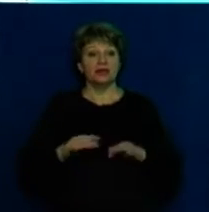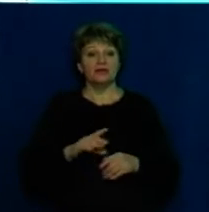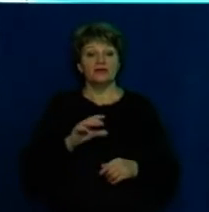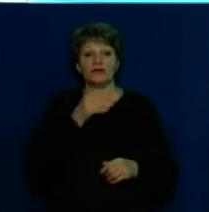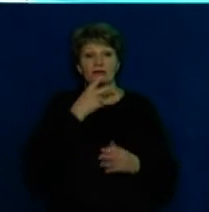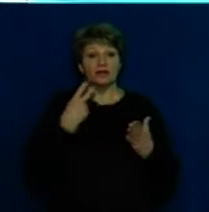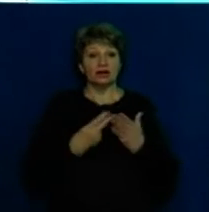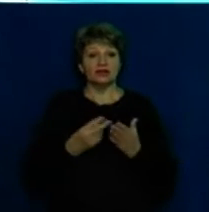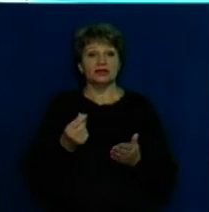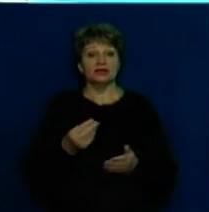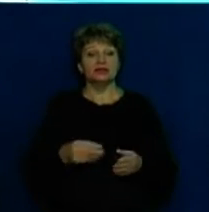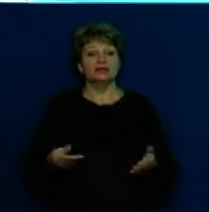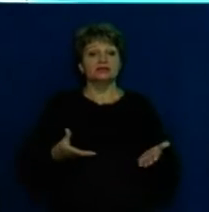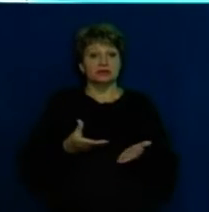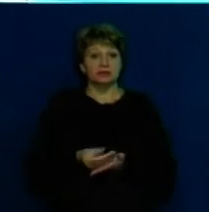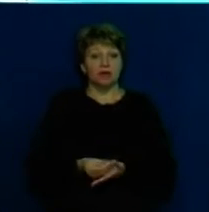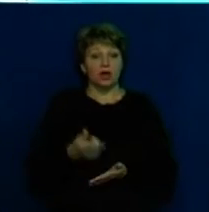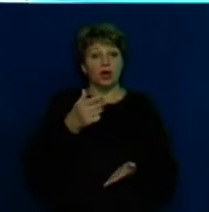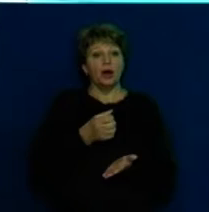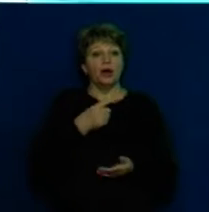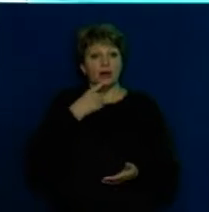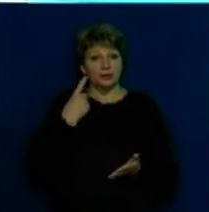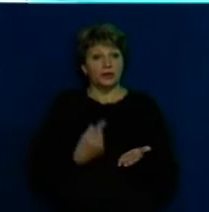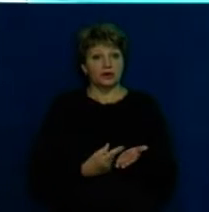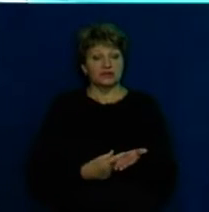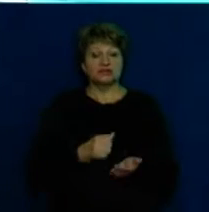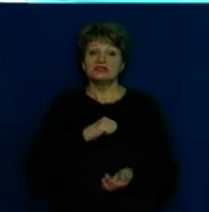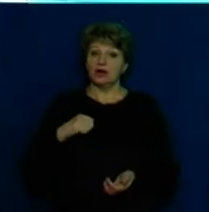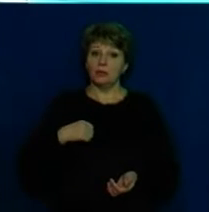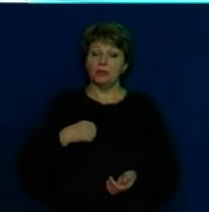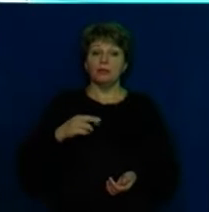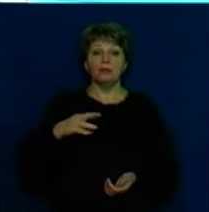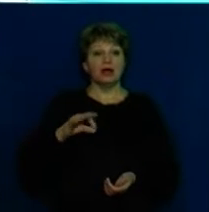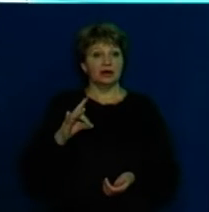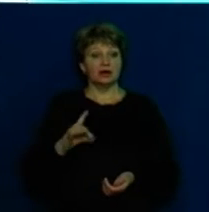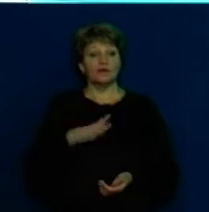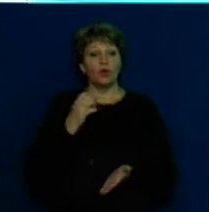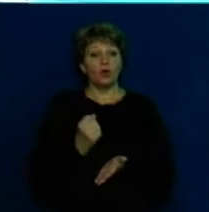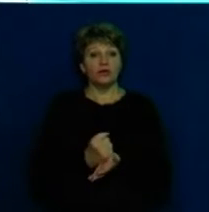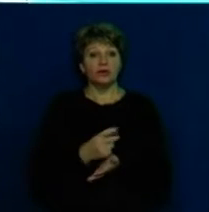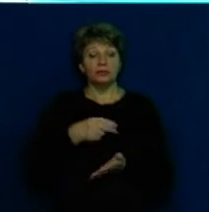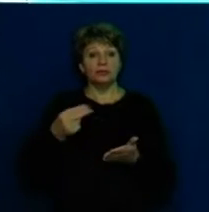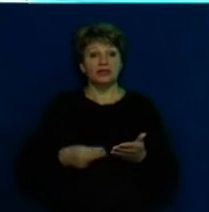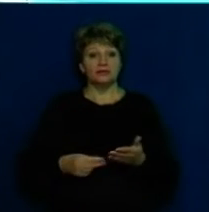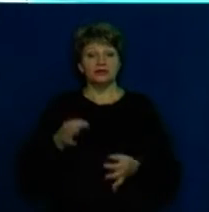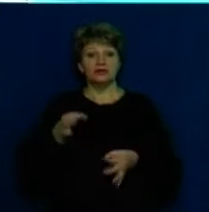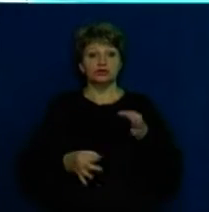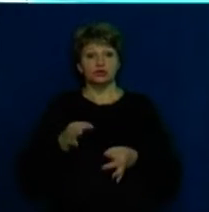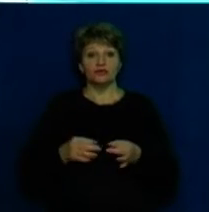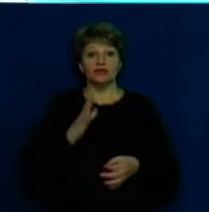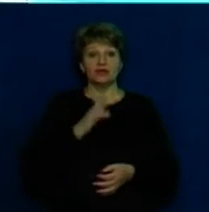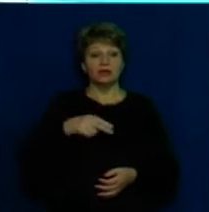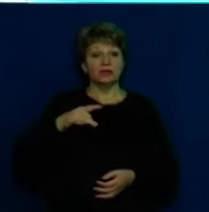застави. Це підтвердив кореспондентом Суспільного сам Анатолій Бондаренко. В ухвалі за підписом судді Валентини Пироженко